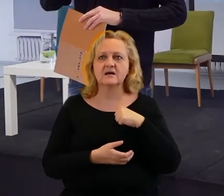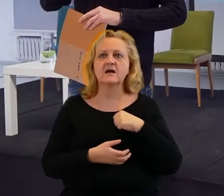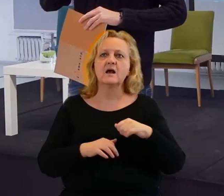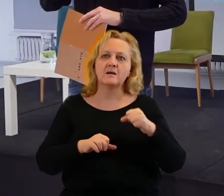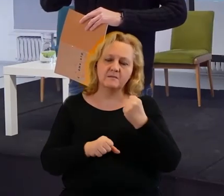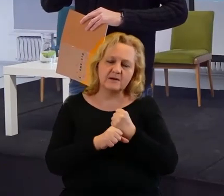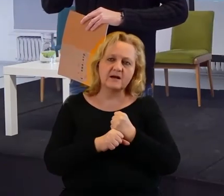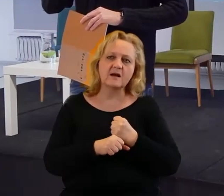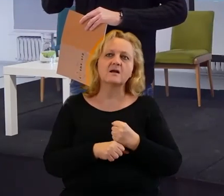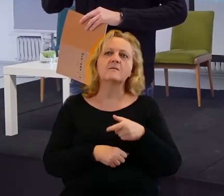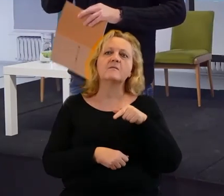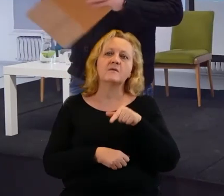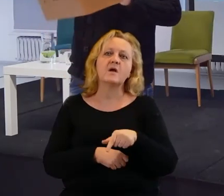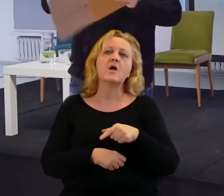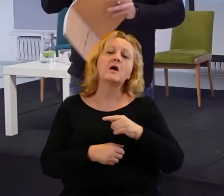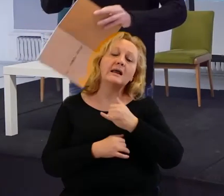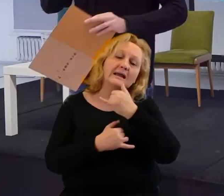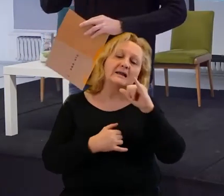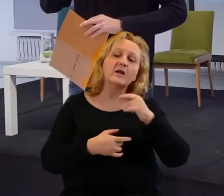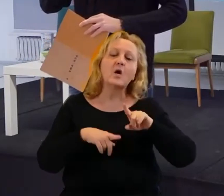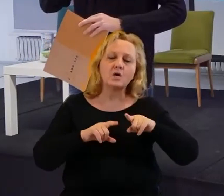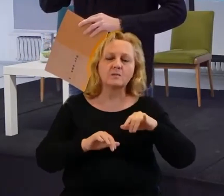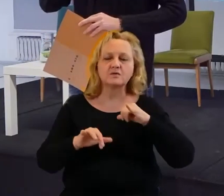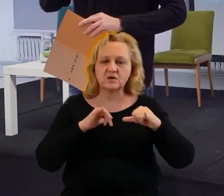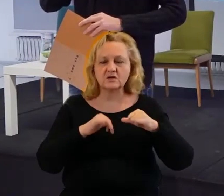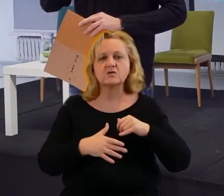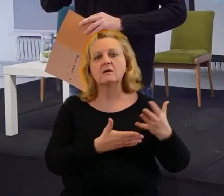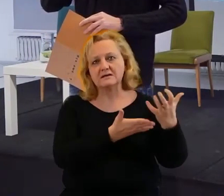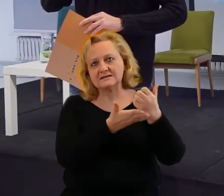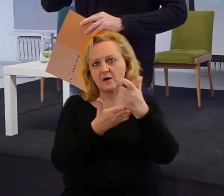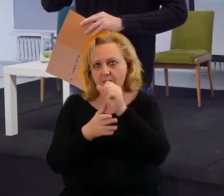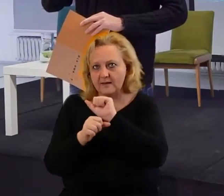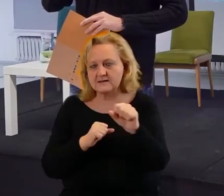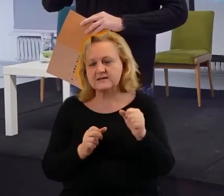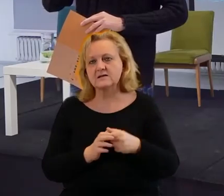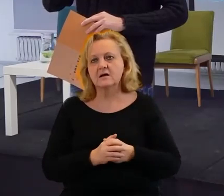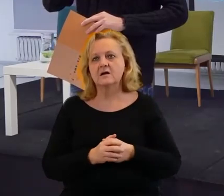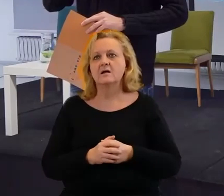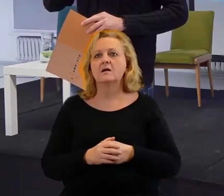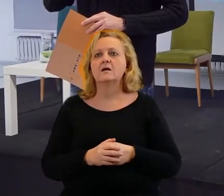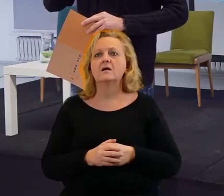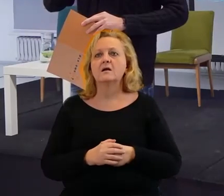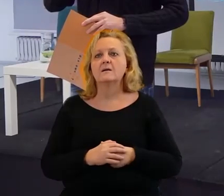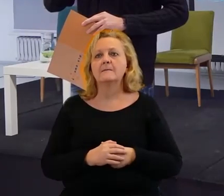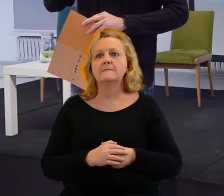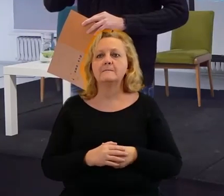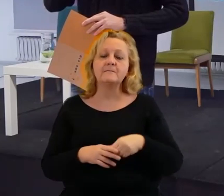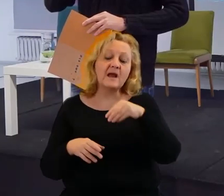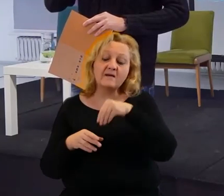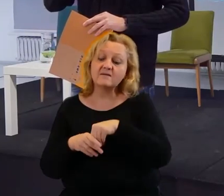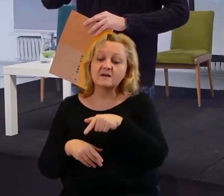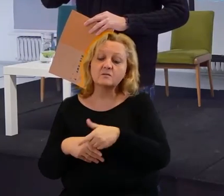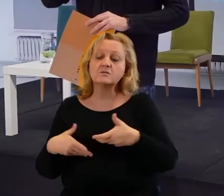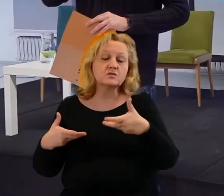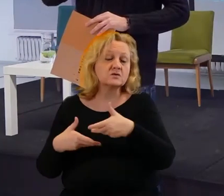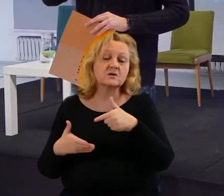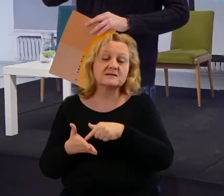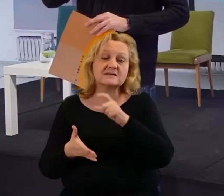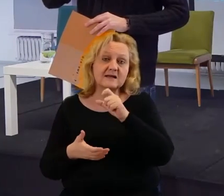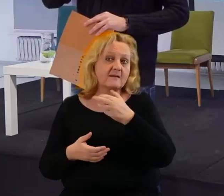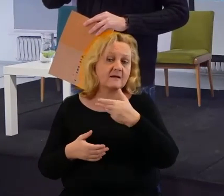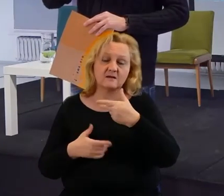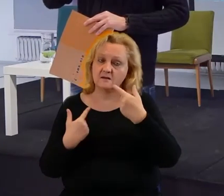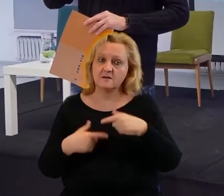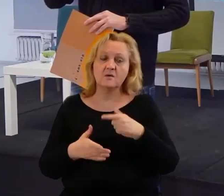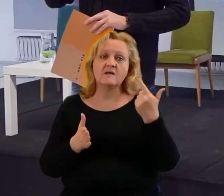pozarządowych, sam pobieram wynagrodzenia, ale akurat nie w ramach działalności w Stowarzyszeniu Cała Naprzód, gdzie w